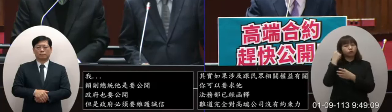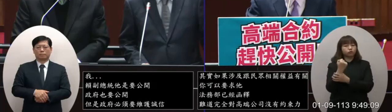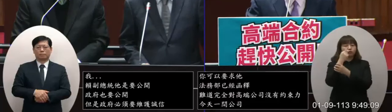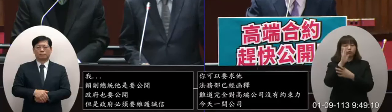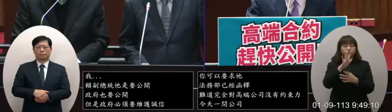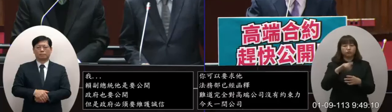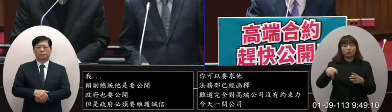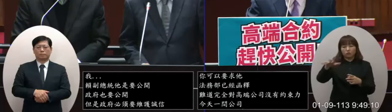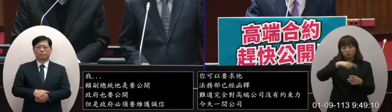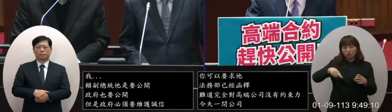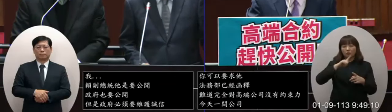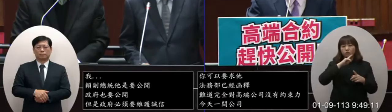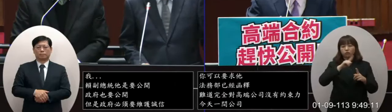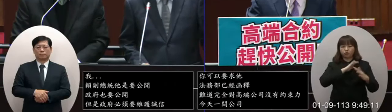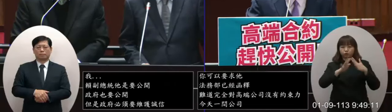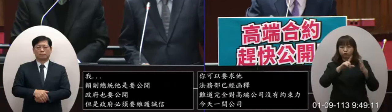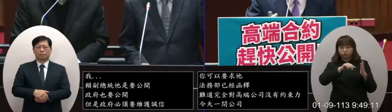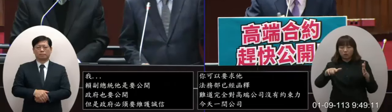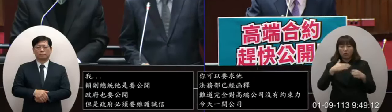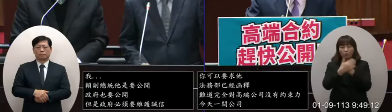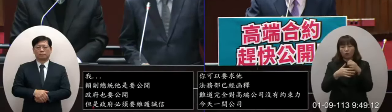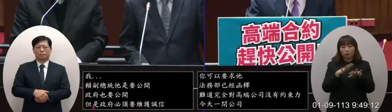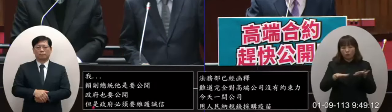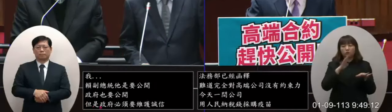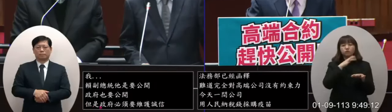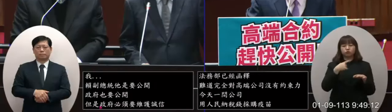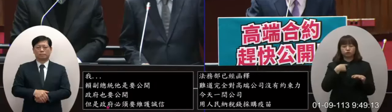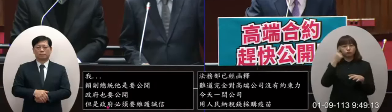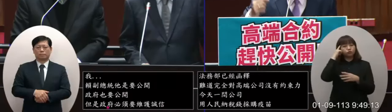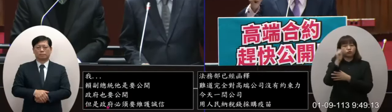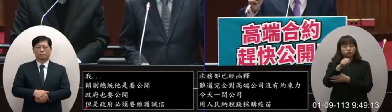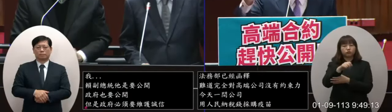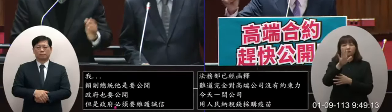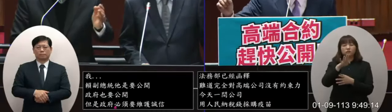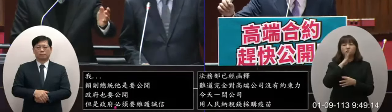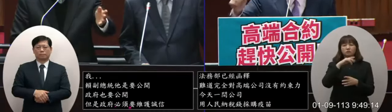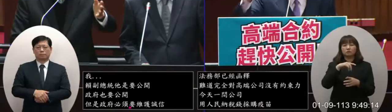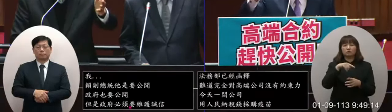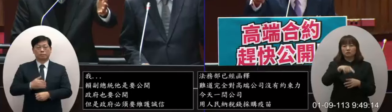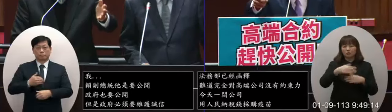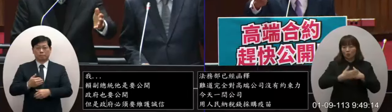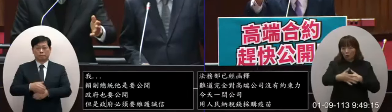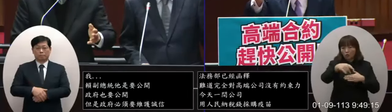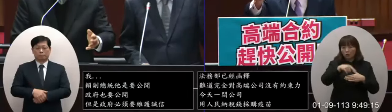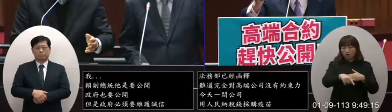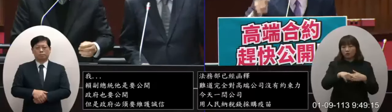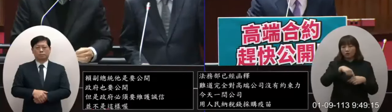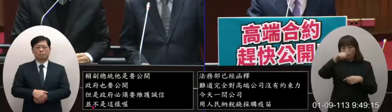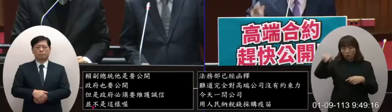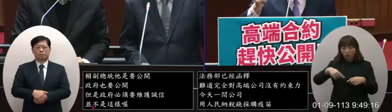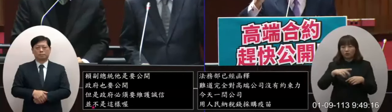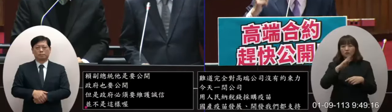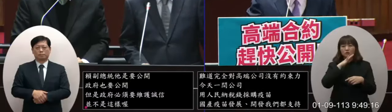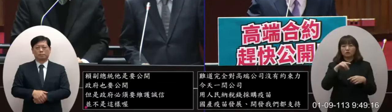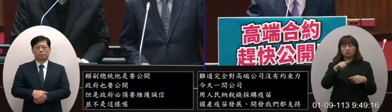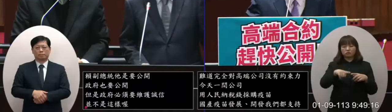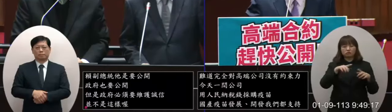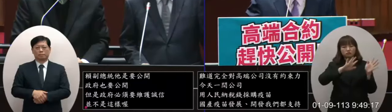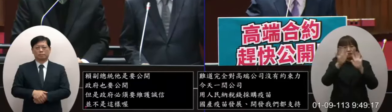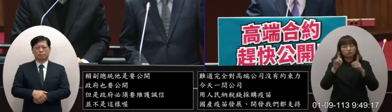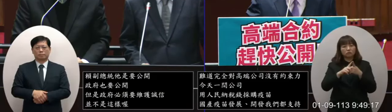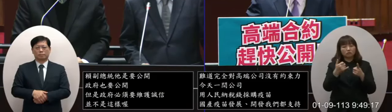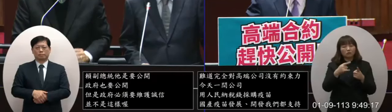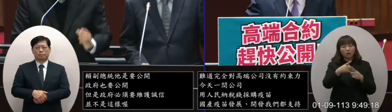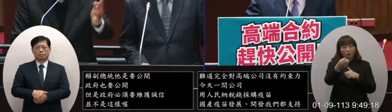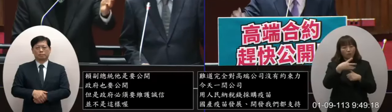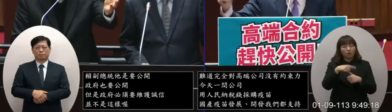這個是整個國家的戰略物資國家安全這個我們都同意但是過程大家可以這樣子嗎